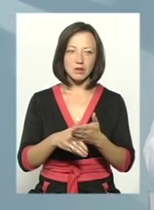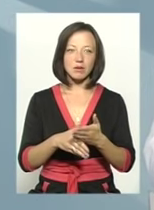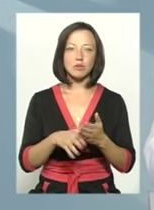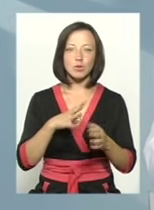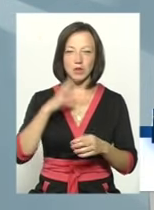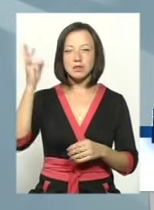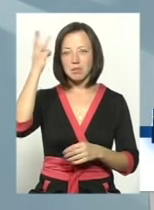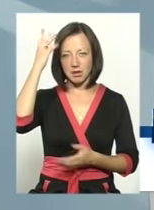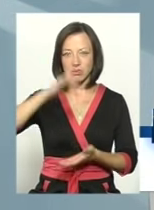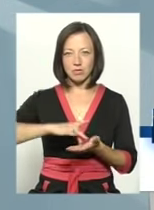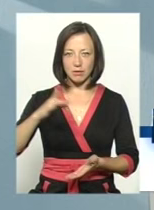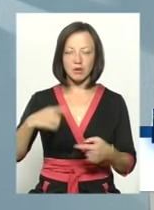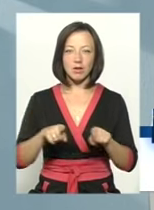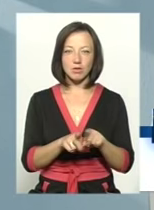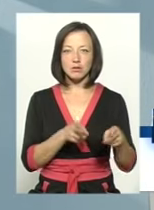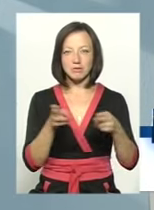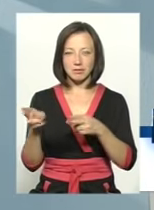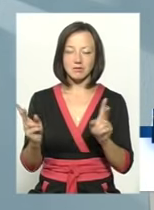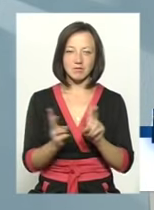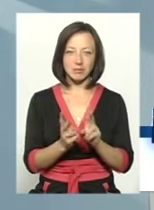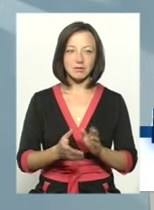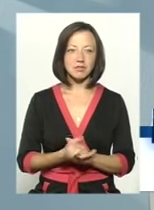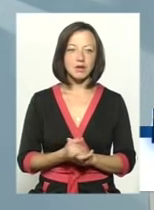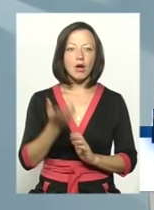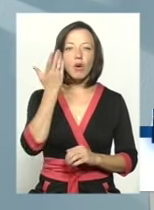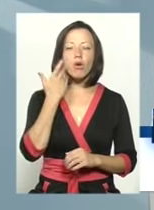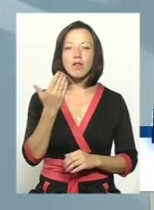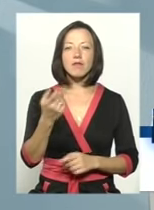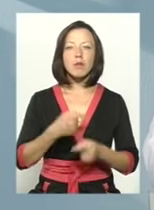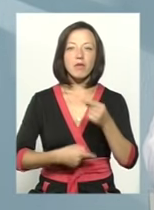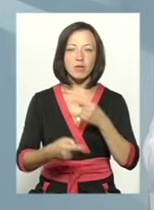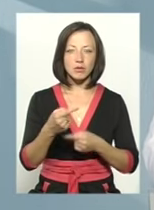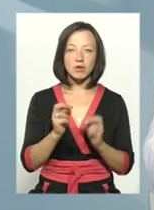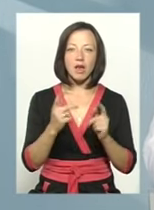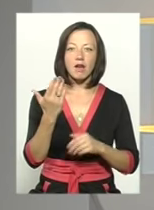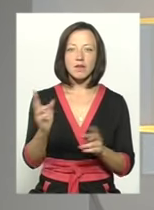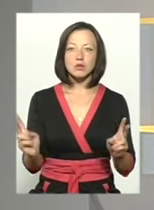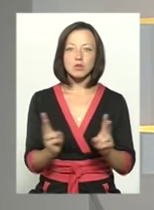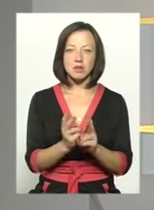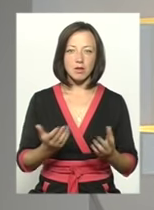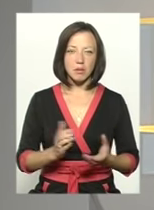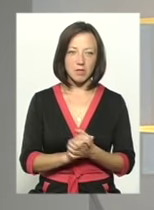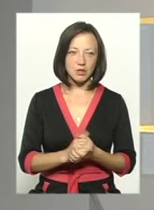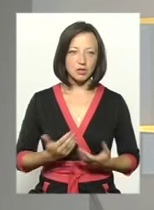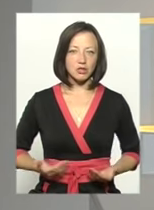свиниського самого, також ми пересікались. Коли ви повернулися вже, і як вас зустріло мирне життя?